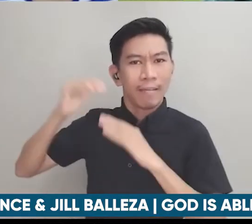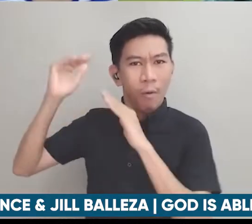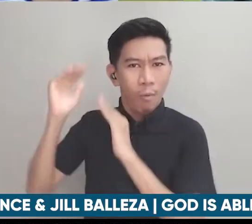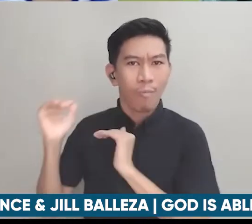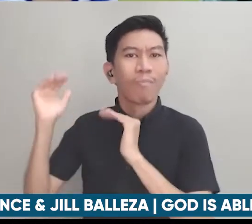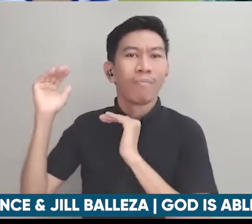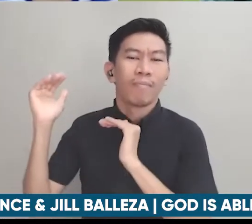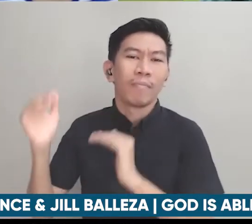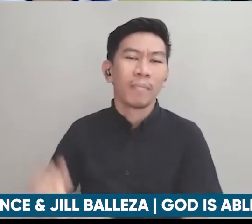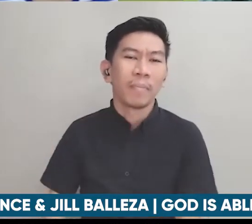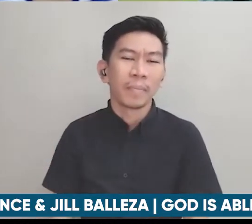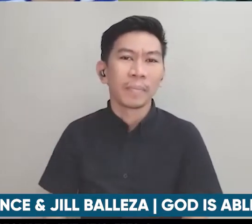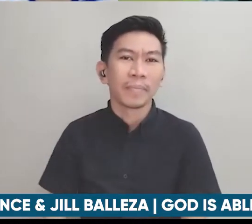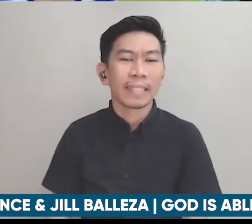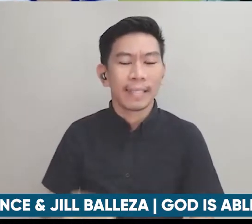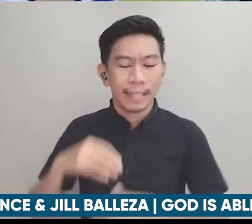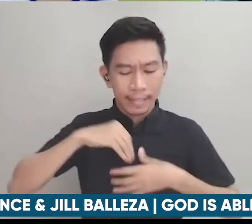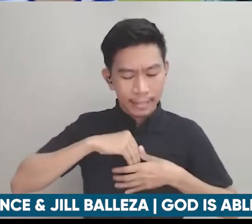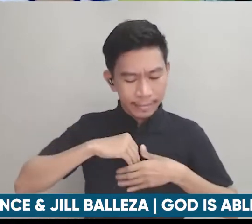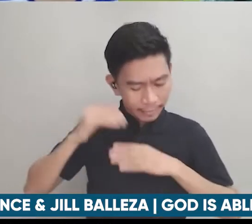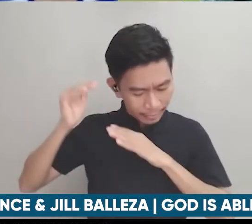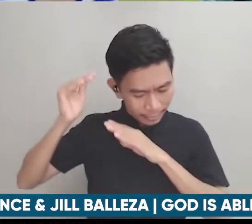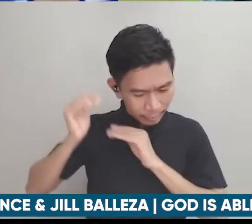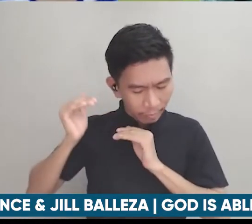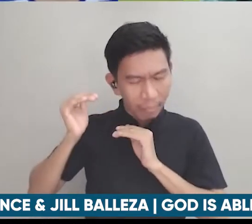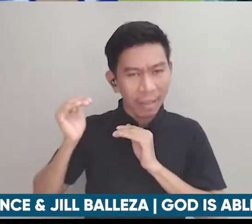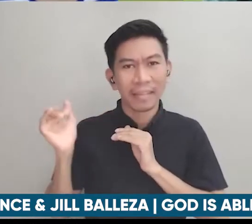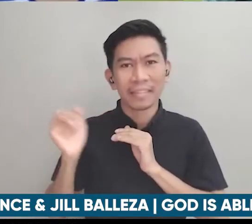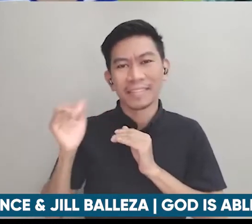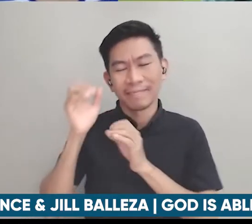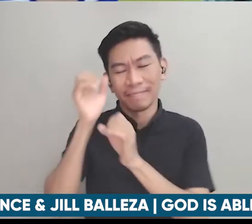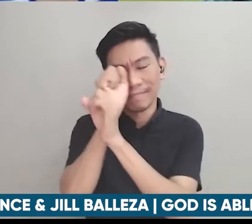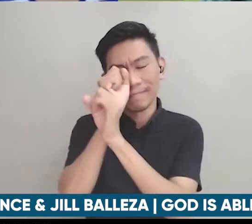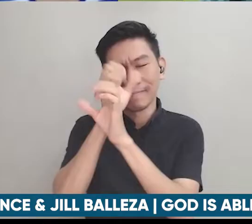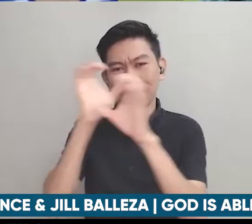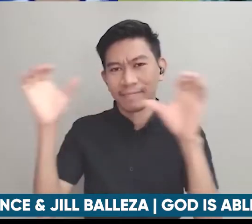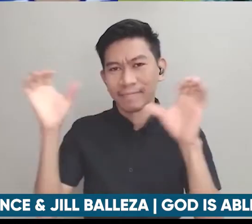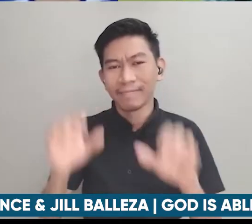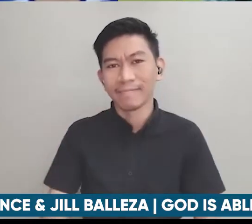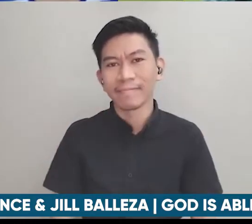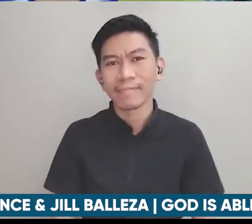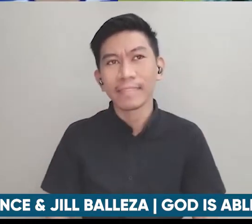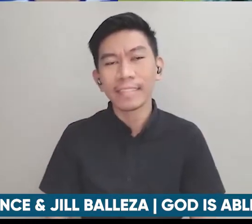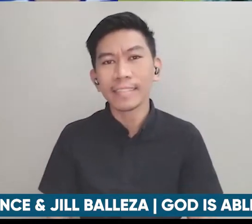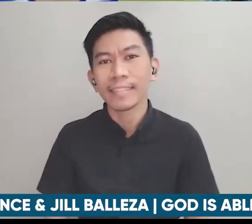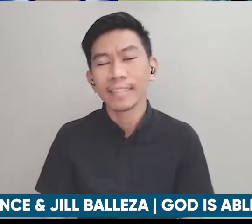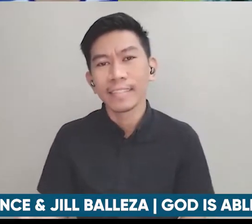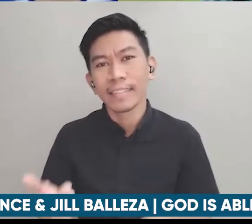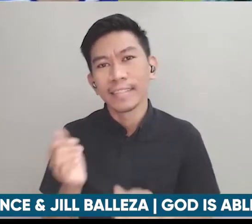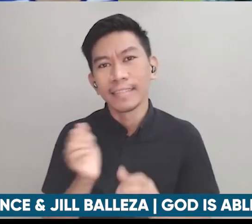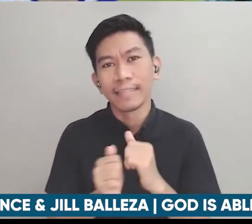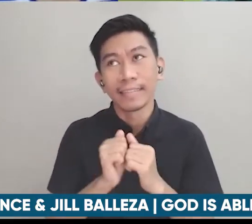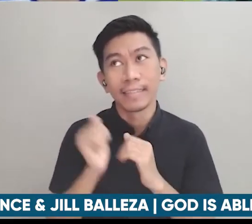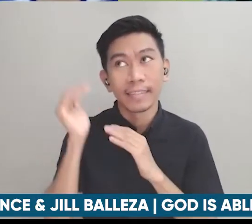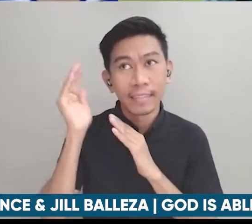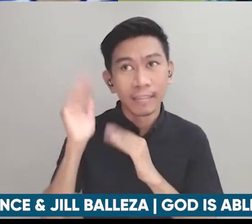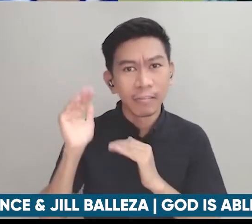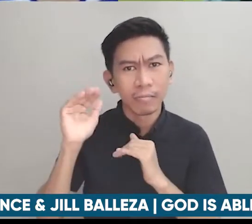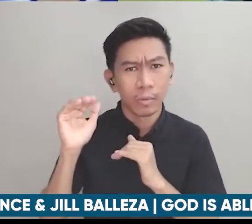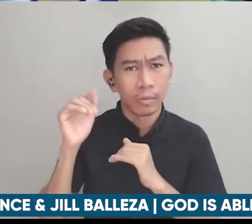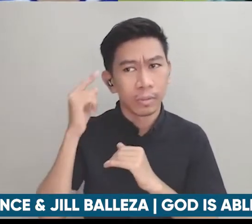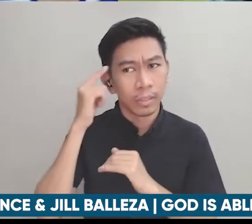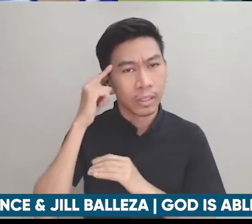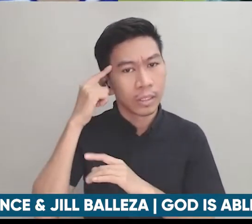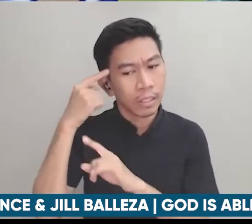pagkakataon na mangarap din kasi kasama naman ng hope hindi lang naman yung umaasa ka or may good feeling ka positivity hope is also